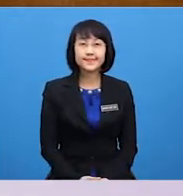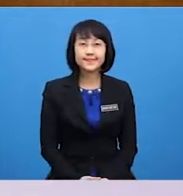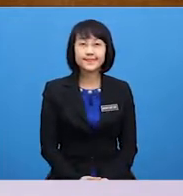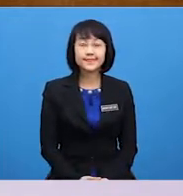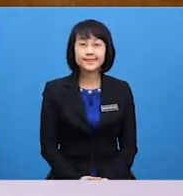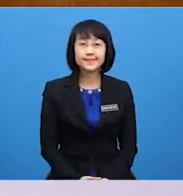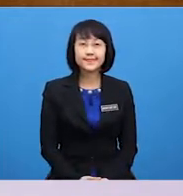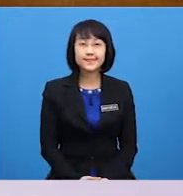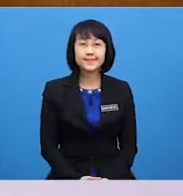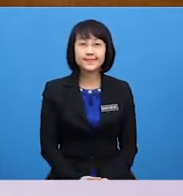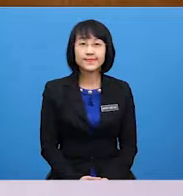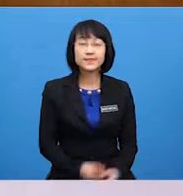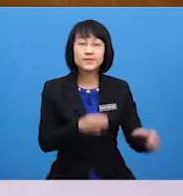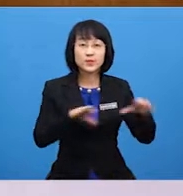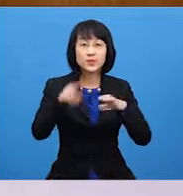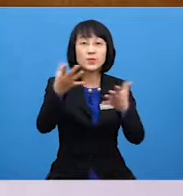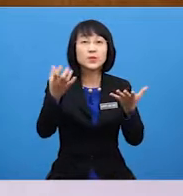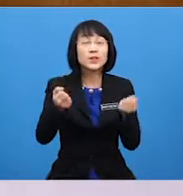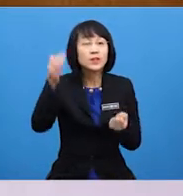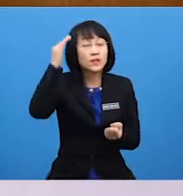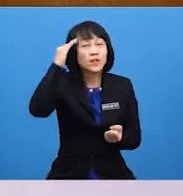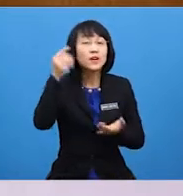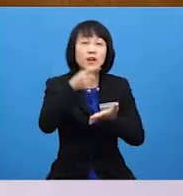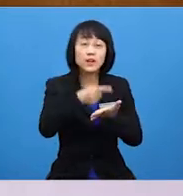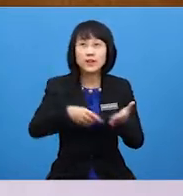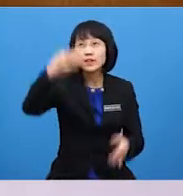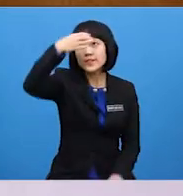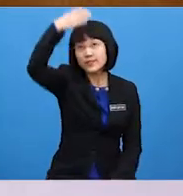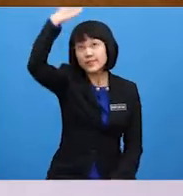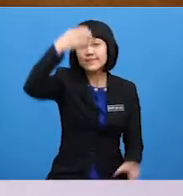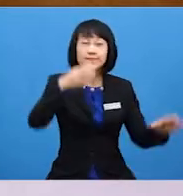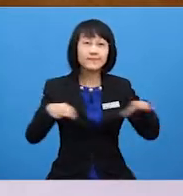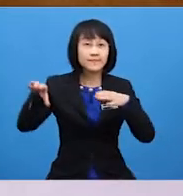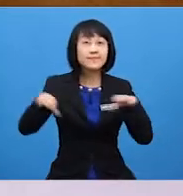Do you want to know What does a chef do?